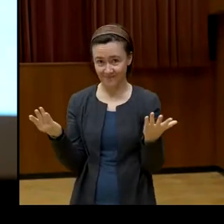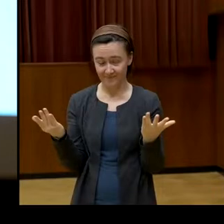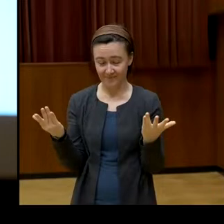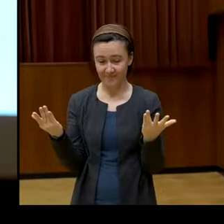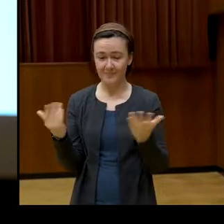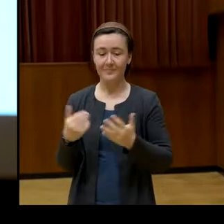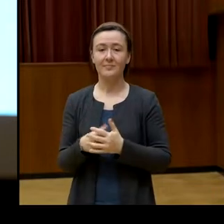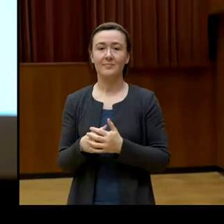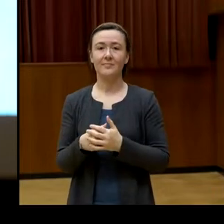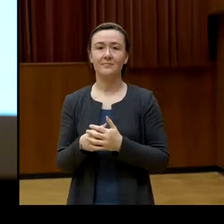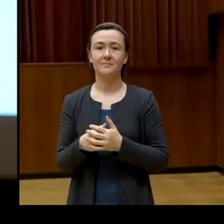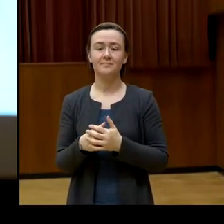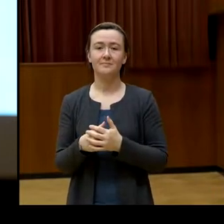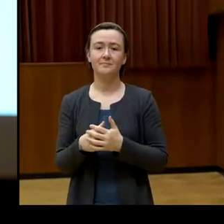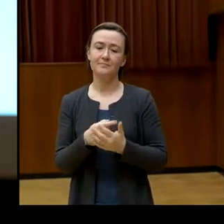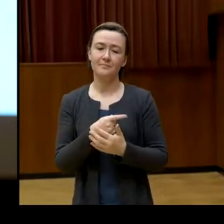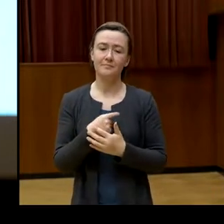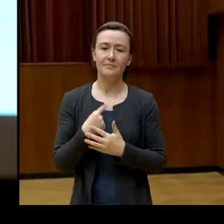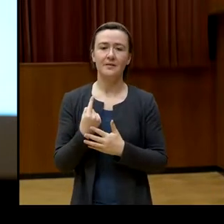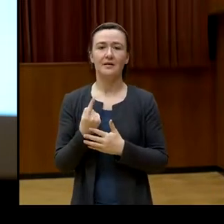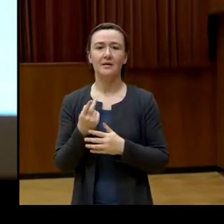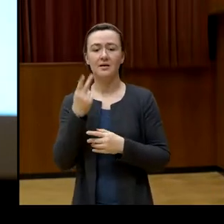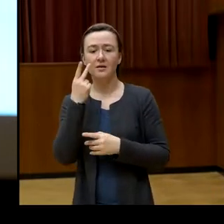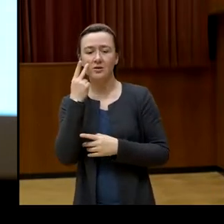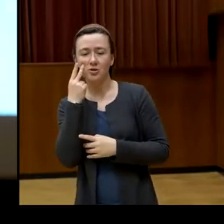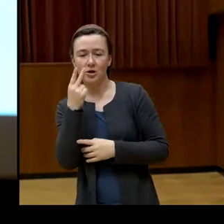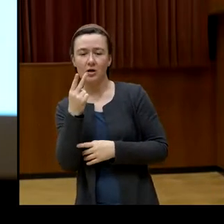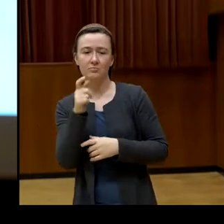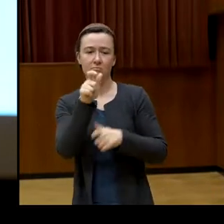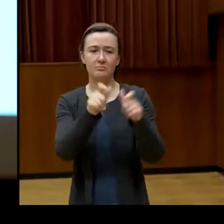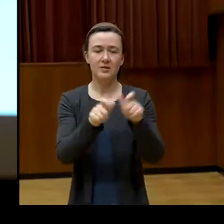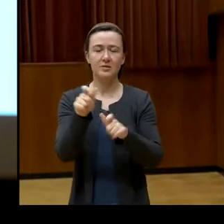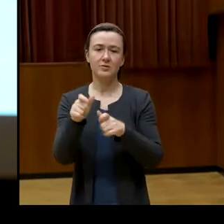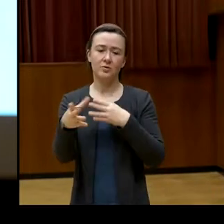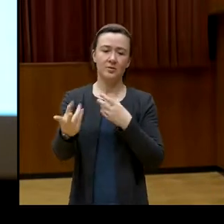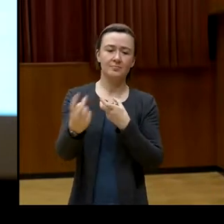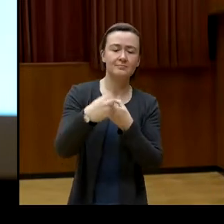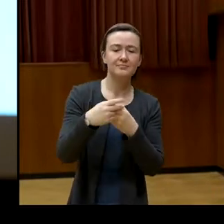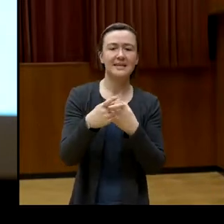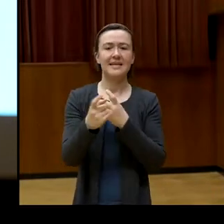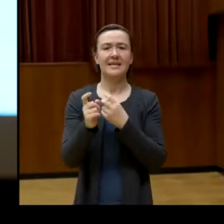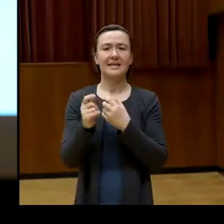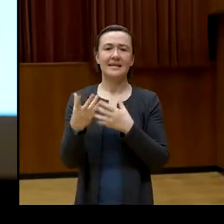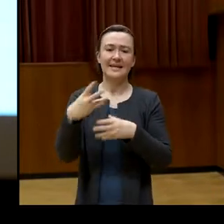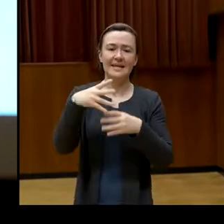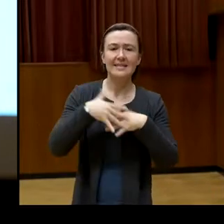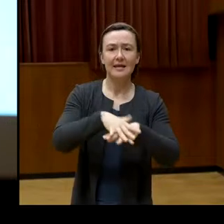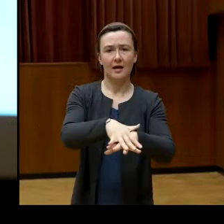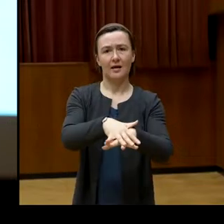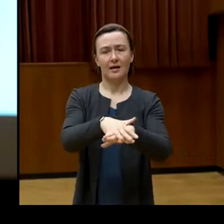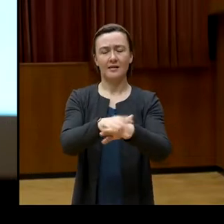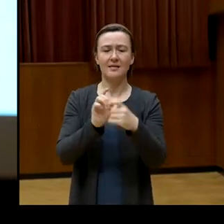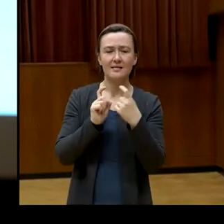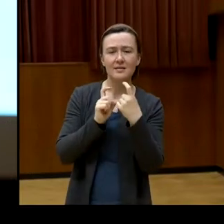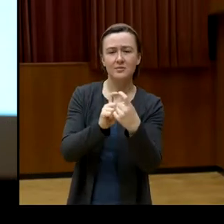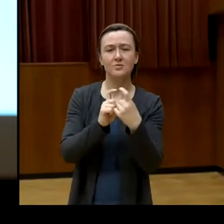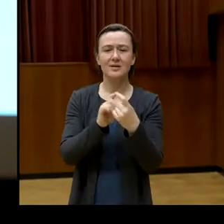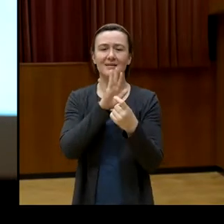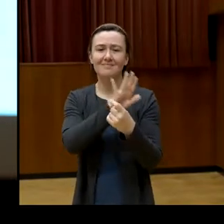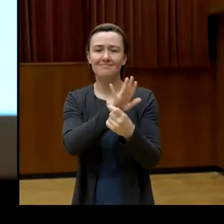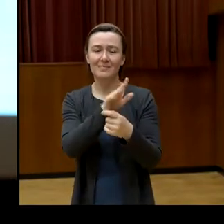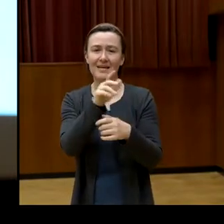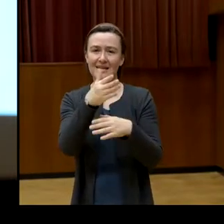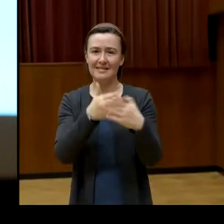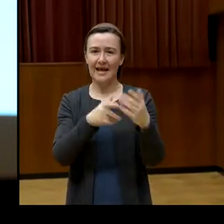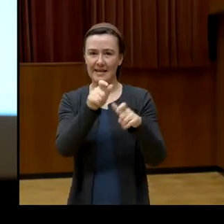integrieren und diskutieren dort nach Möglichkeit, was unsere Teilnehmenden aktuell bewegt. Das